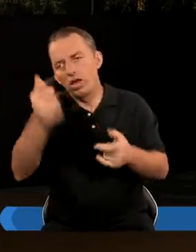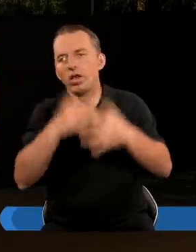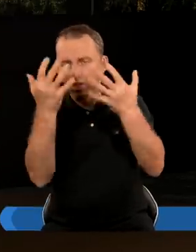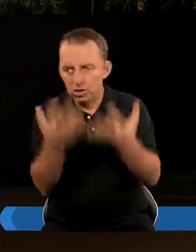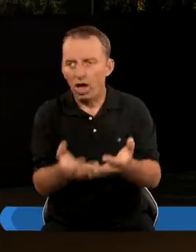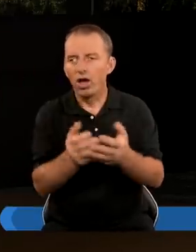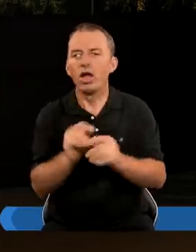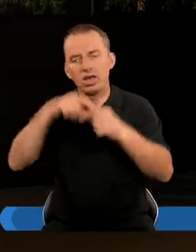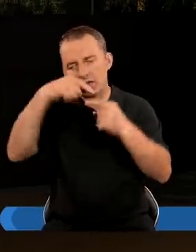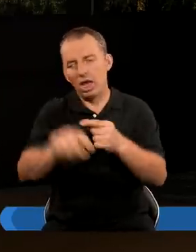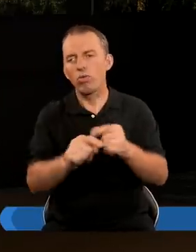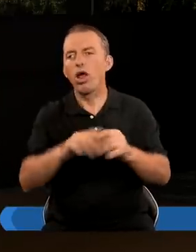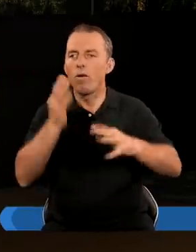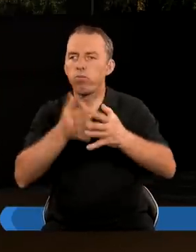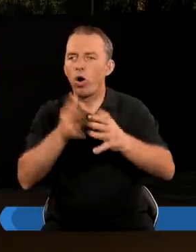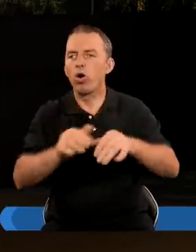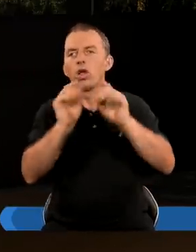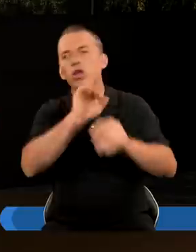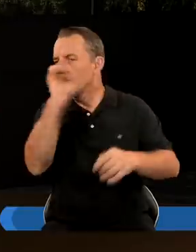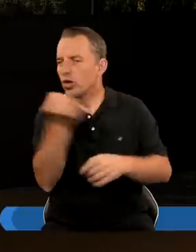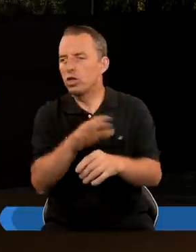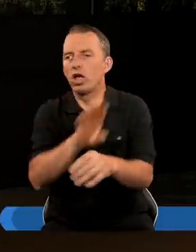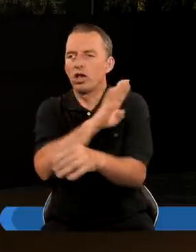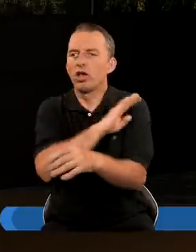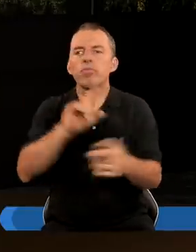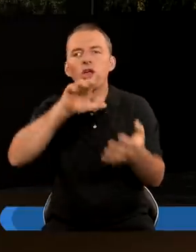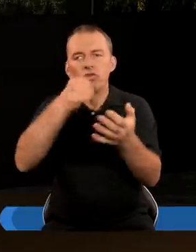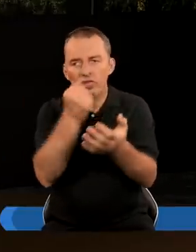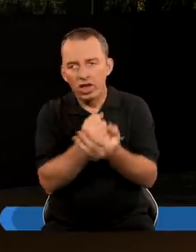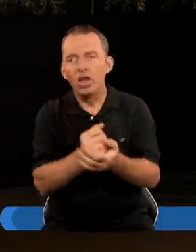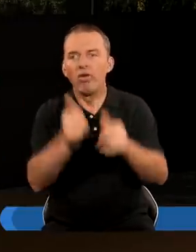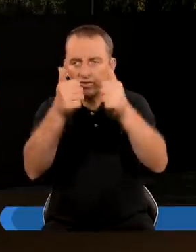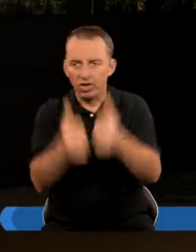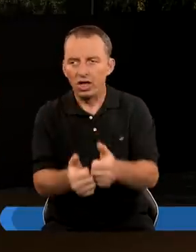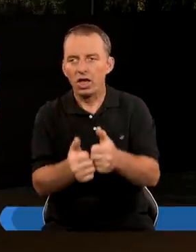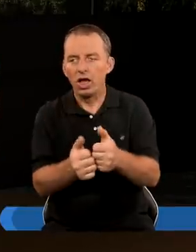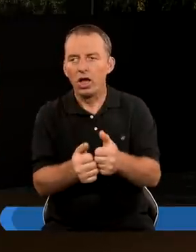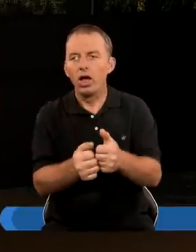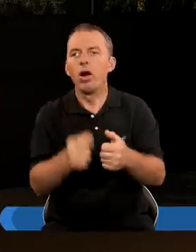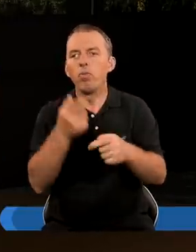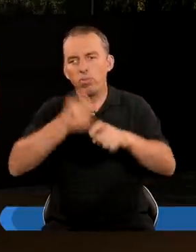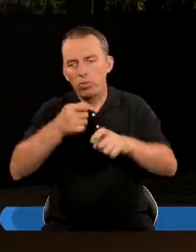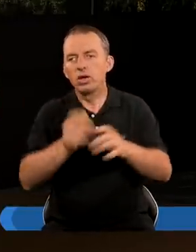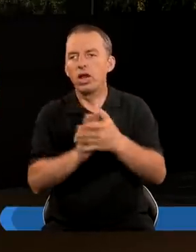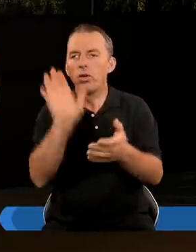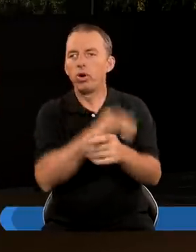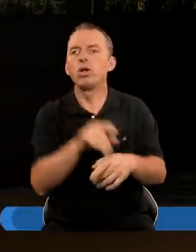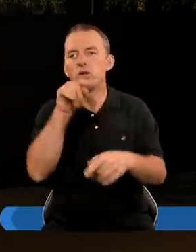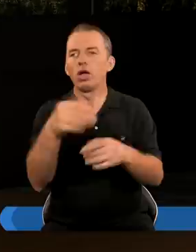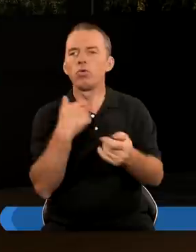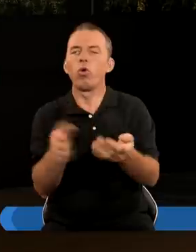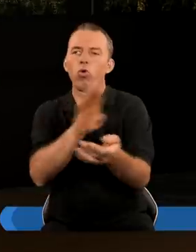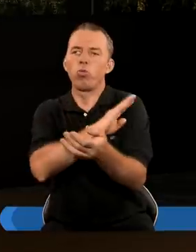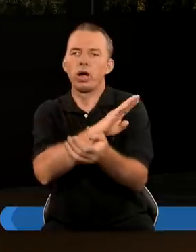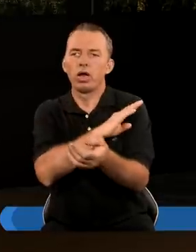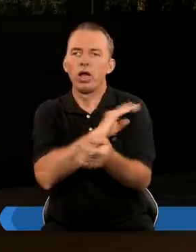kolejny raz chciał zesłać potop To już ludzi nie zginą A nawet twierdził więcej, że jest w stanie pomścić Na Bogu tych, co